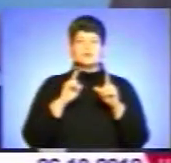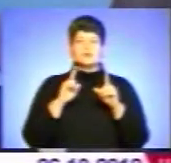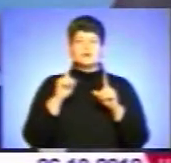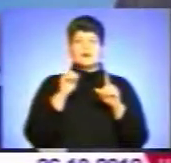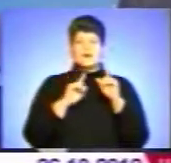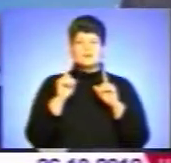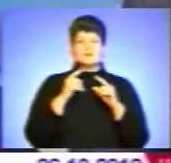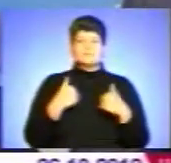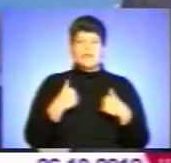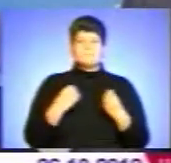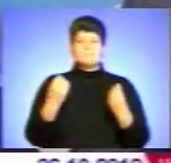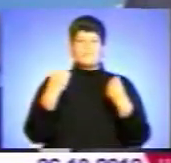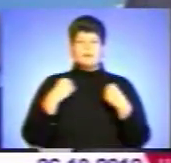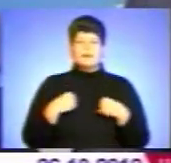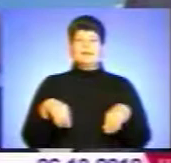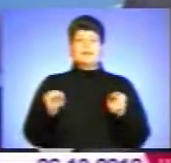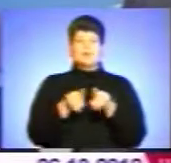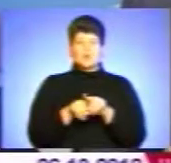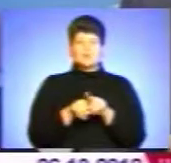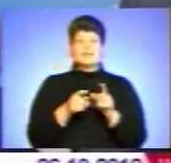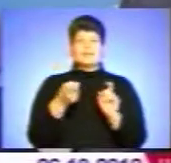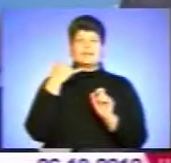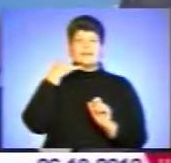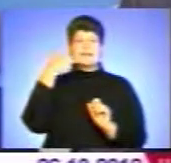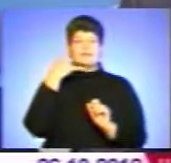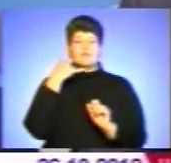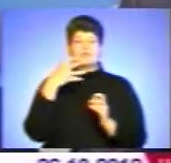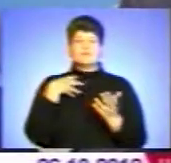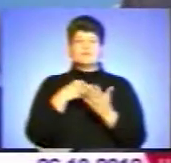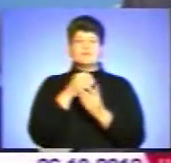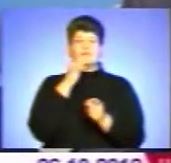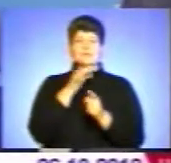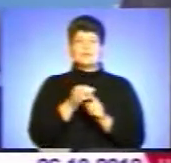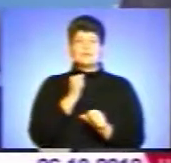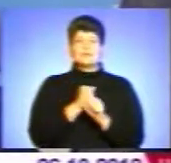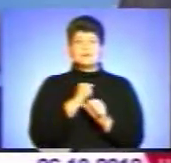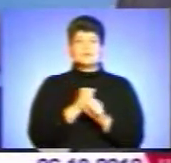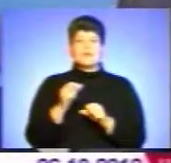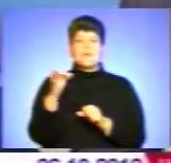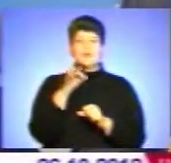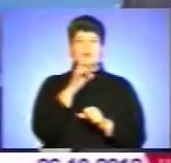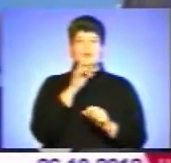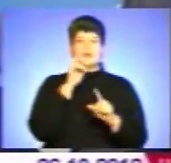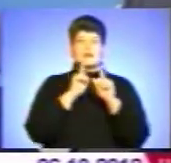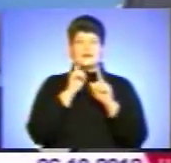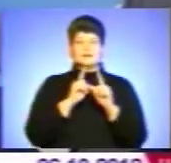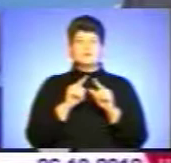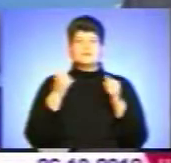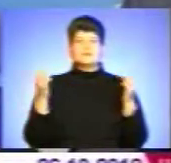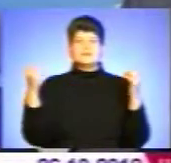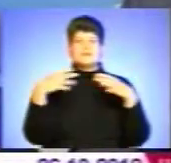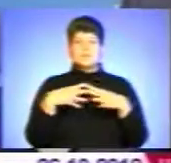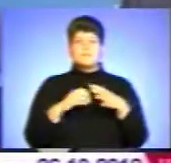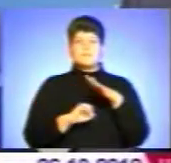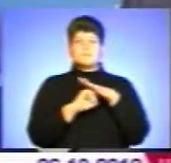подали нам також контактні телефони своїх відповідальних працівників по районним радам. Таким чином у нас зараз є зіборна